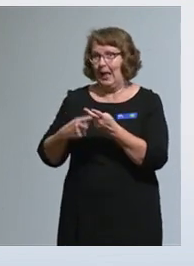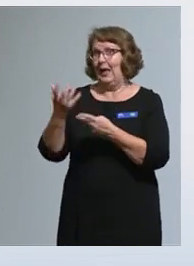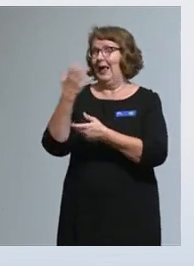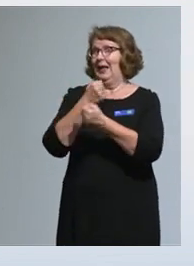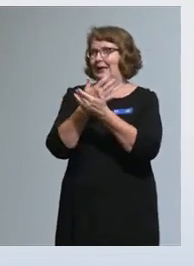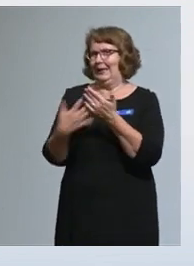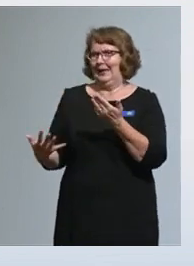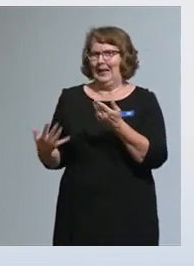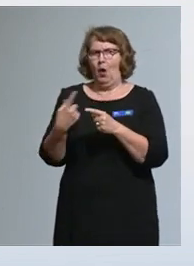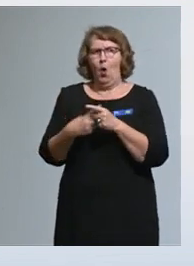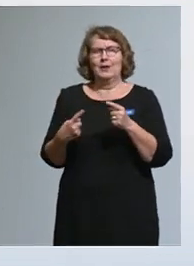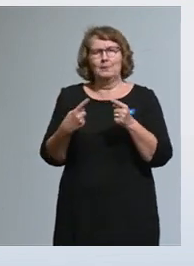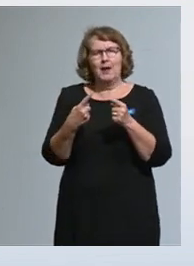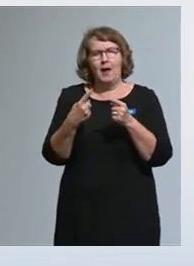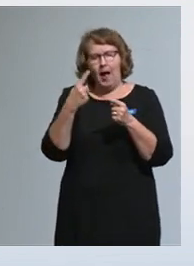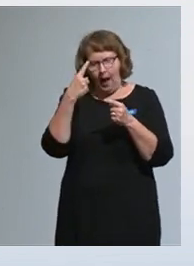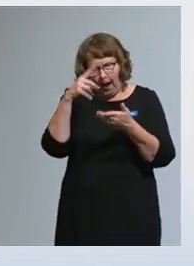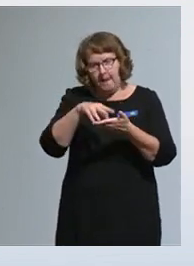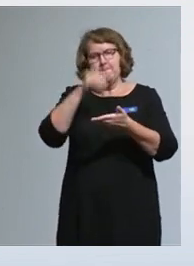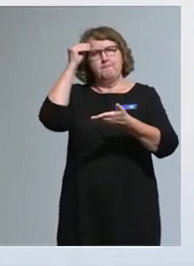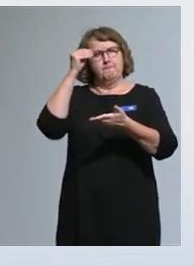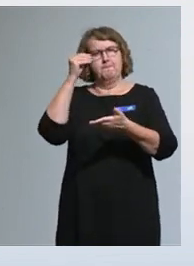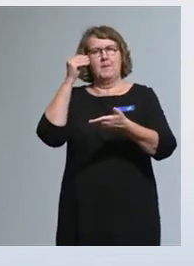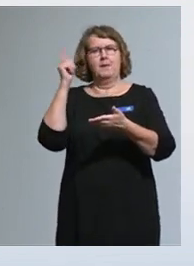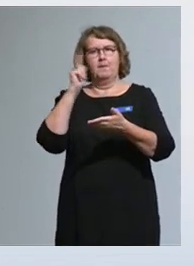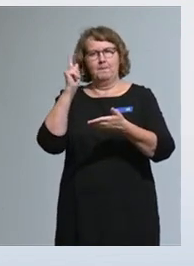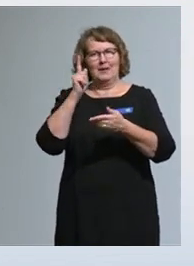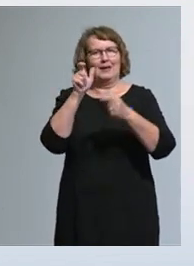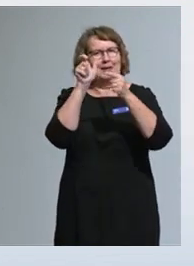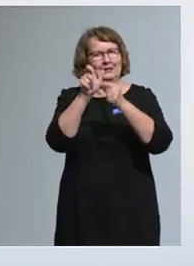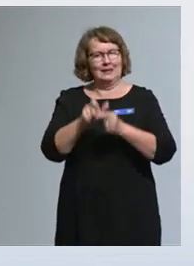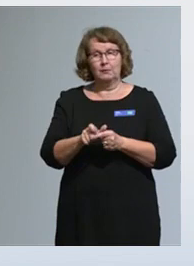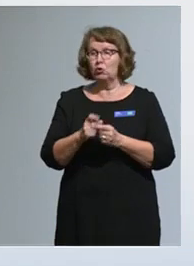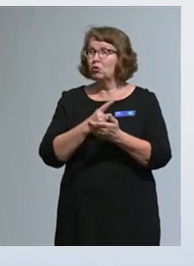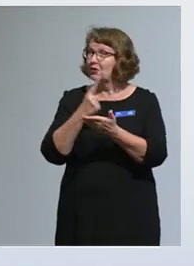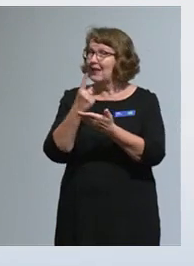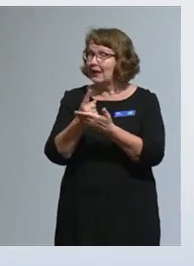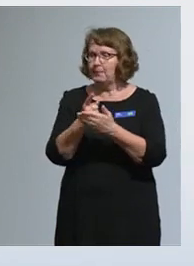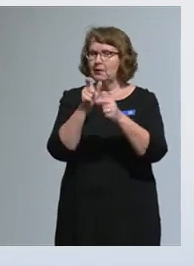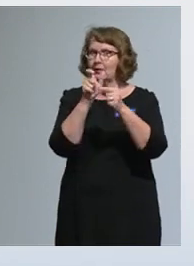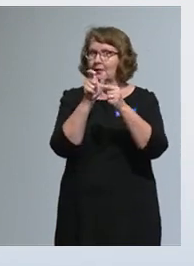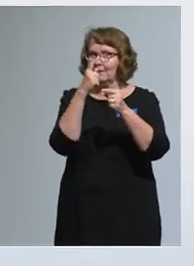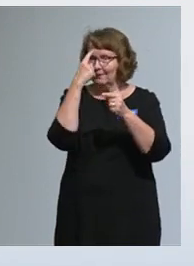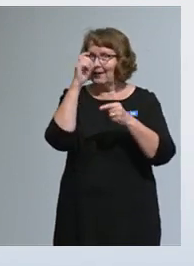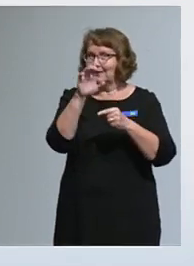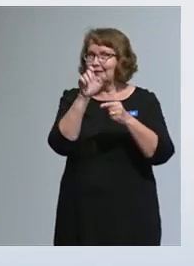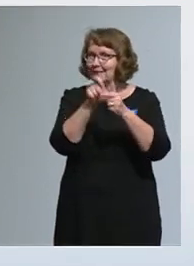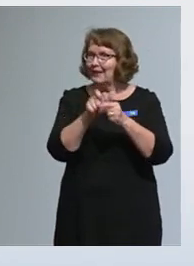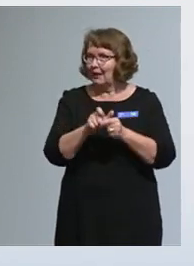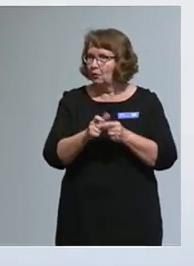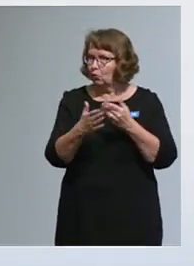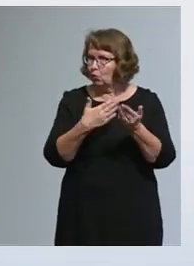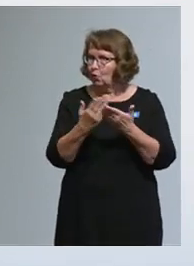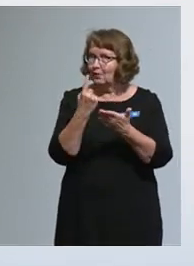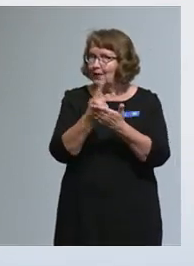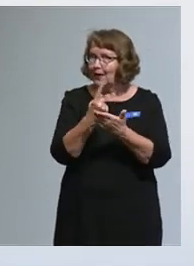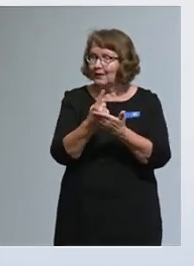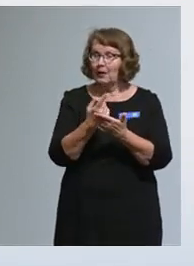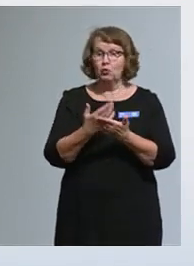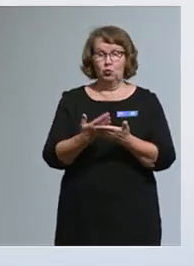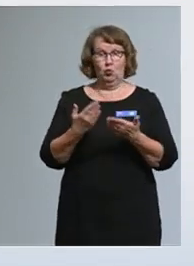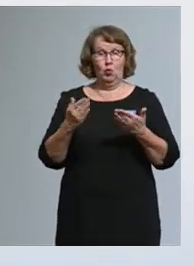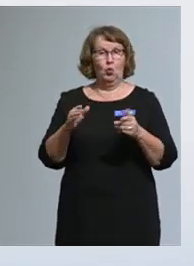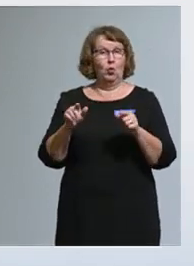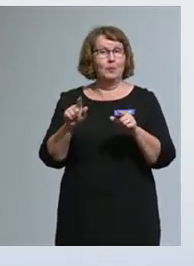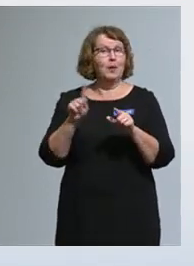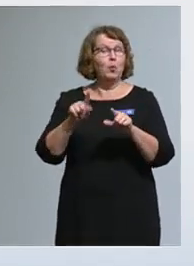Ja pidämme sitä erittäin tärkeänä työnä, koska havaintoja on, että eri hallinnonaloilla myös